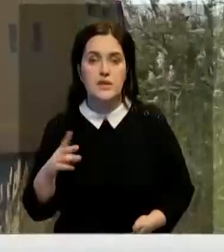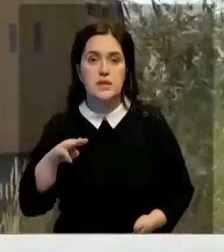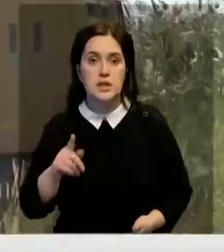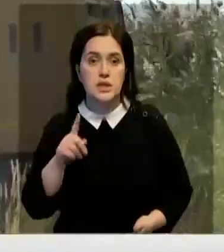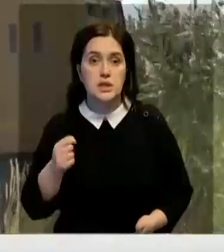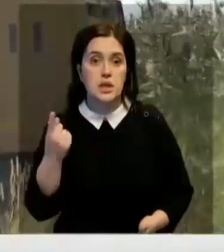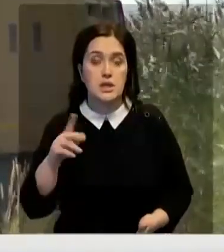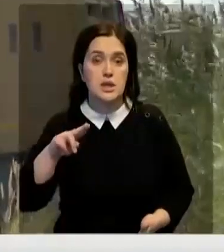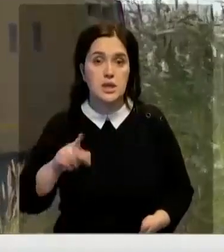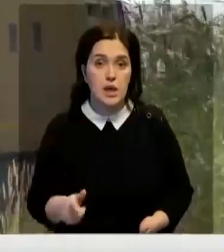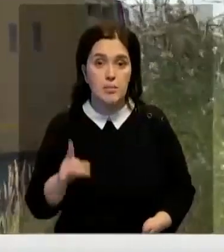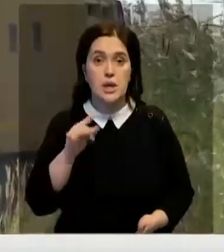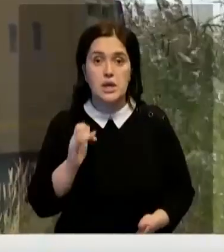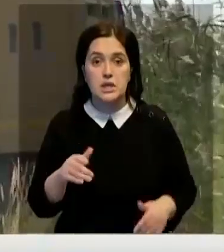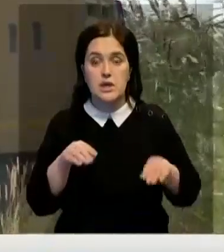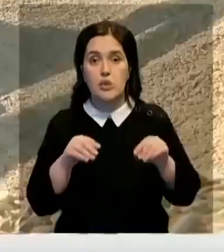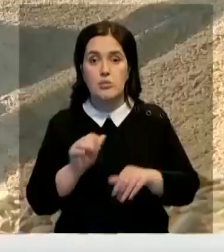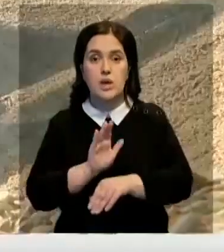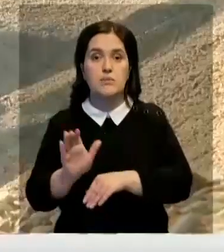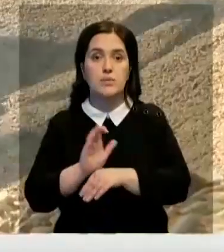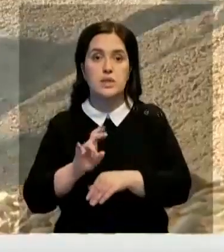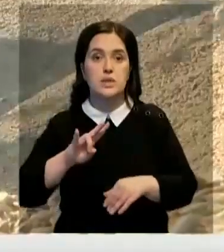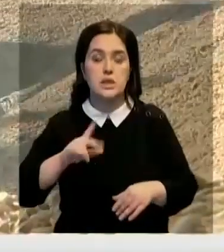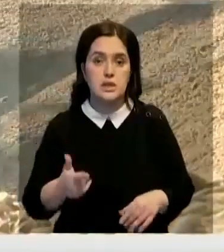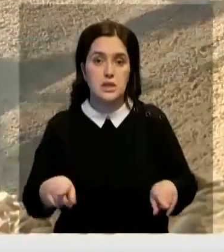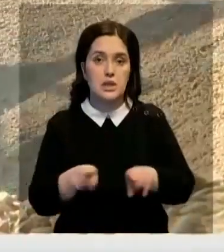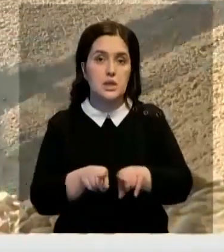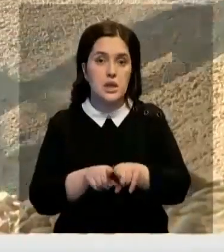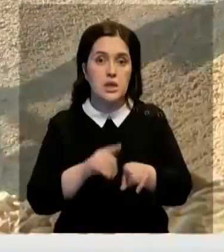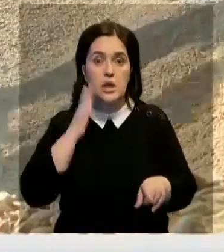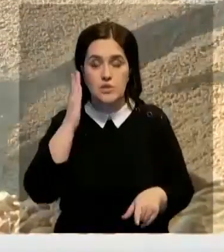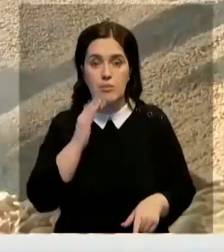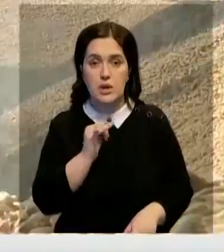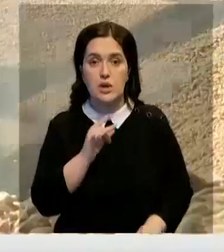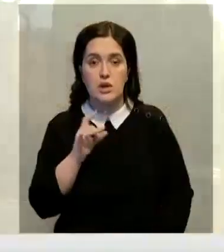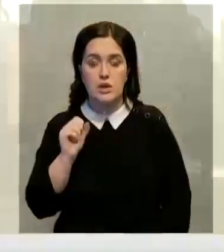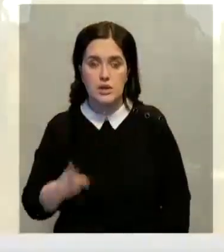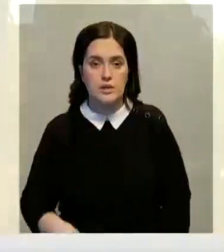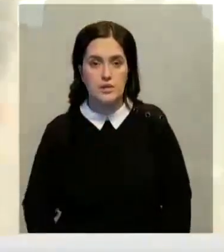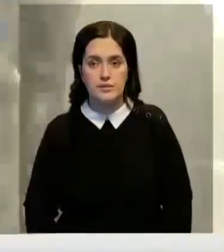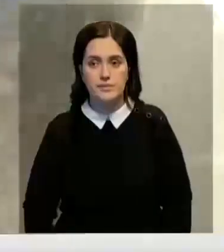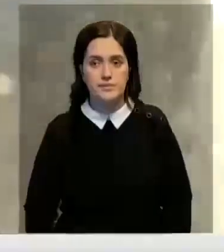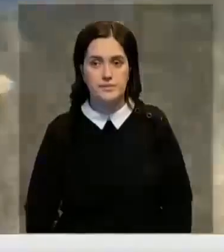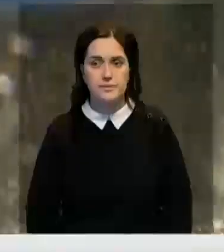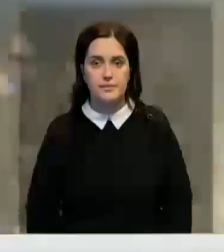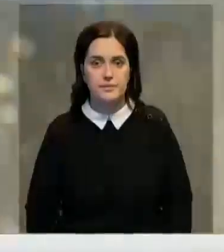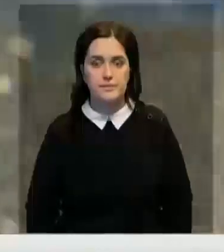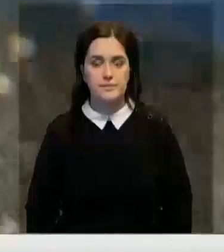222 тенге за килограмм. Рисовая крупа экспортируется в страны СНГ, также в Монголию и Ирак.